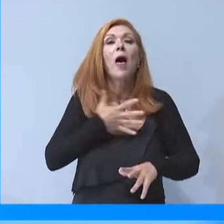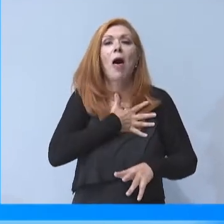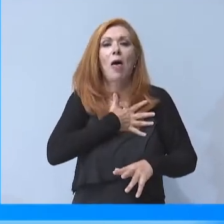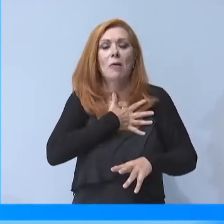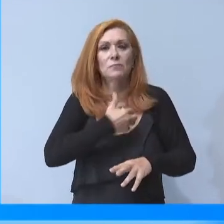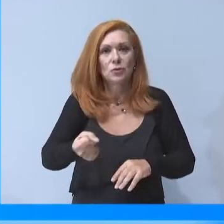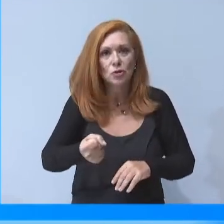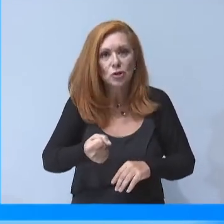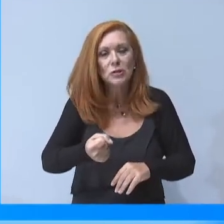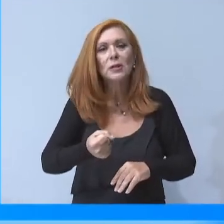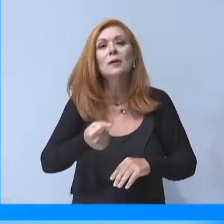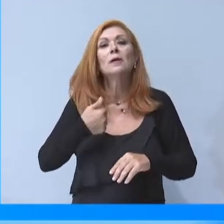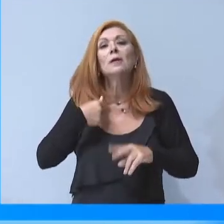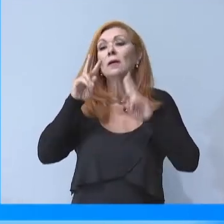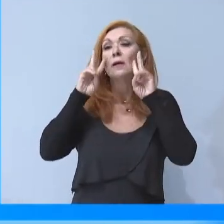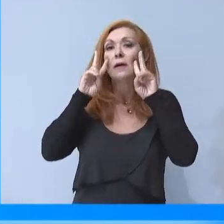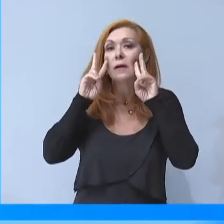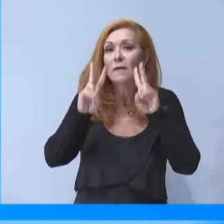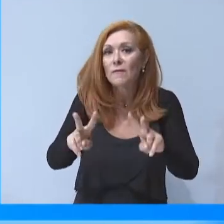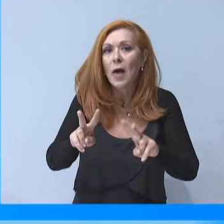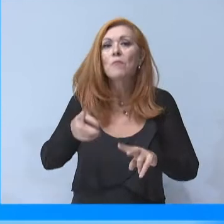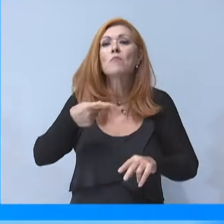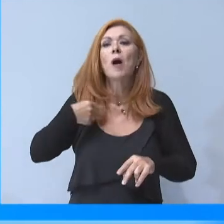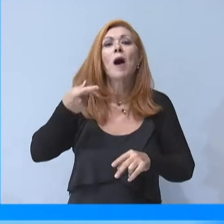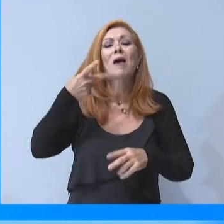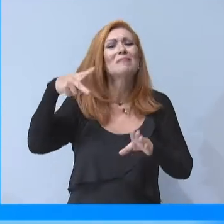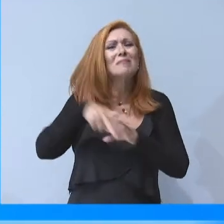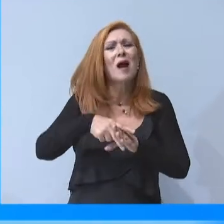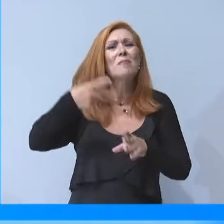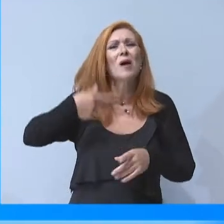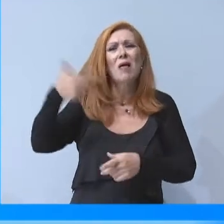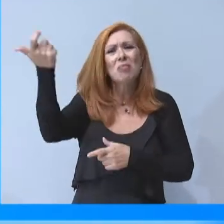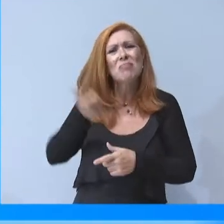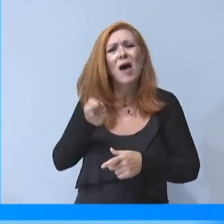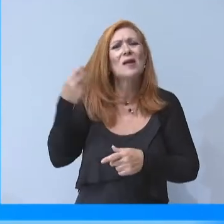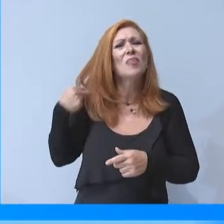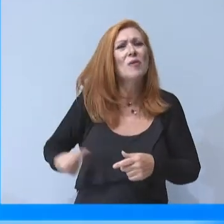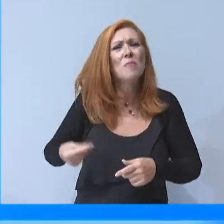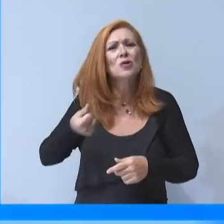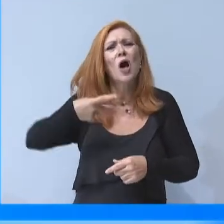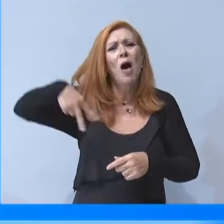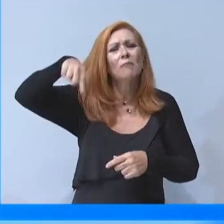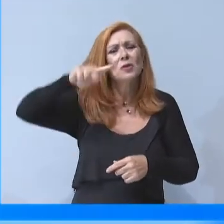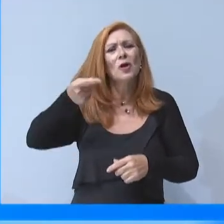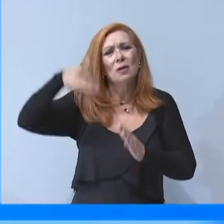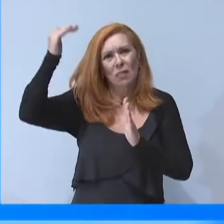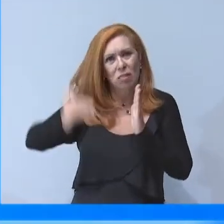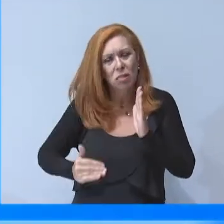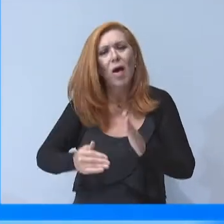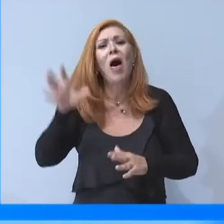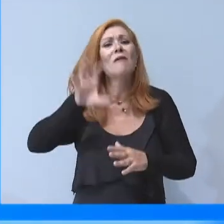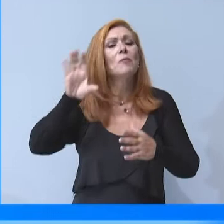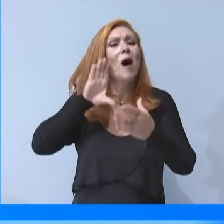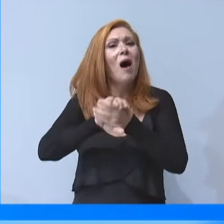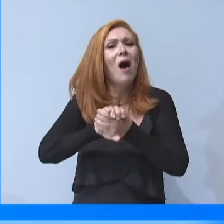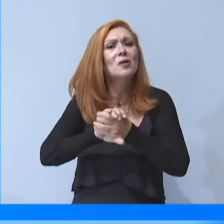και απεικονίζεται στα ιστορικά χαμηλά επιτόκια, με τα οποία δανείζεται το δημόσιο, στις αποφάσεις της Ευρωπαϊκής Ένωσης και του ΑΣΑ